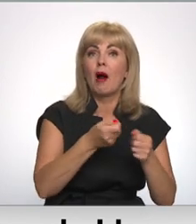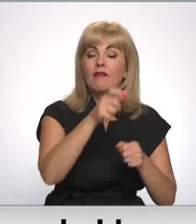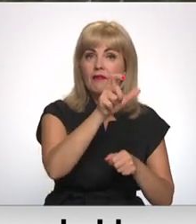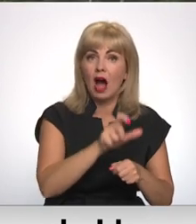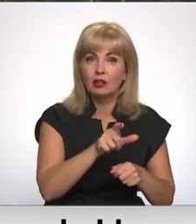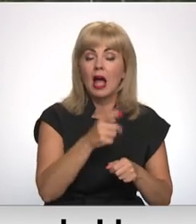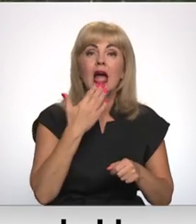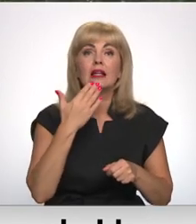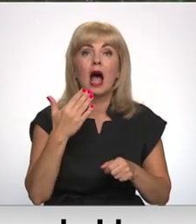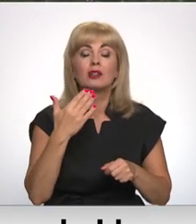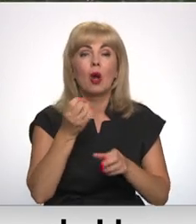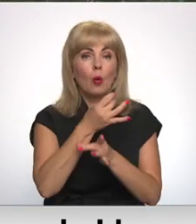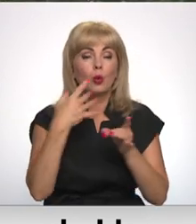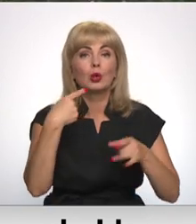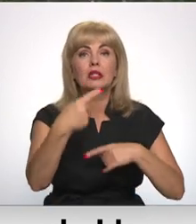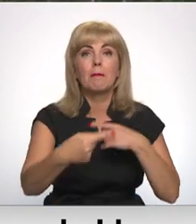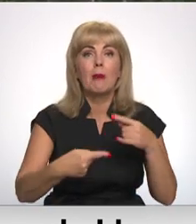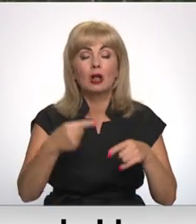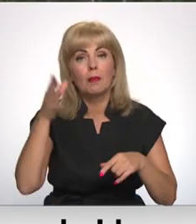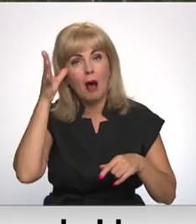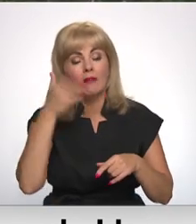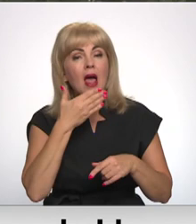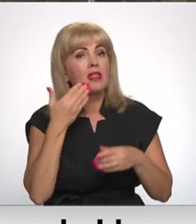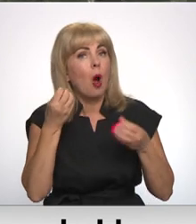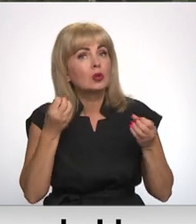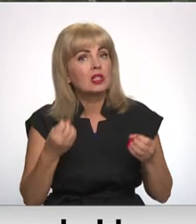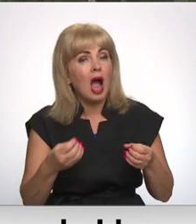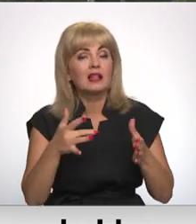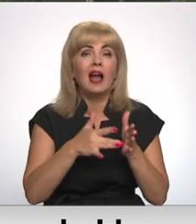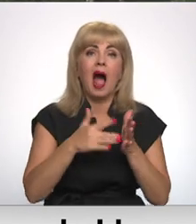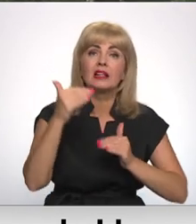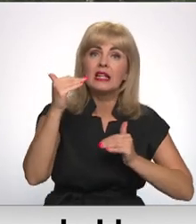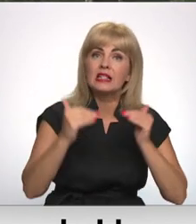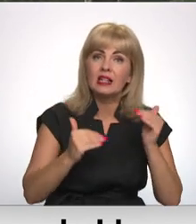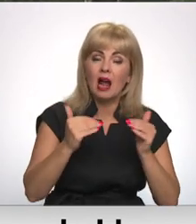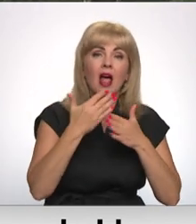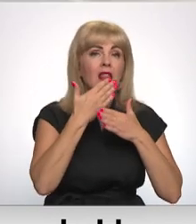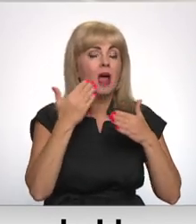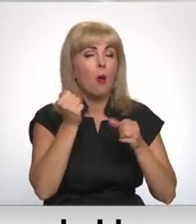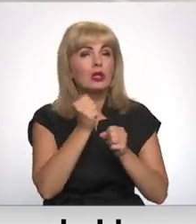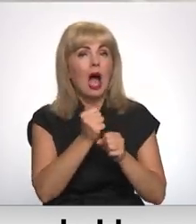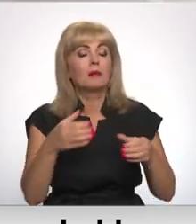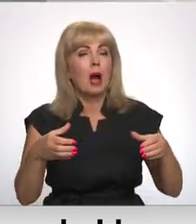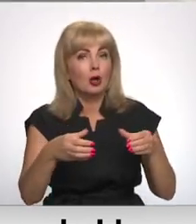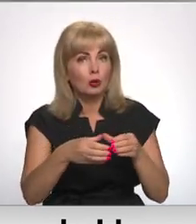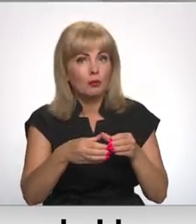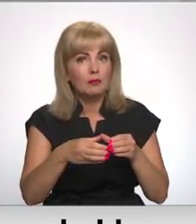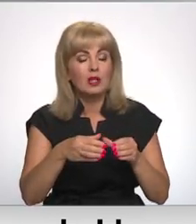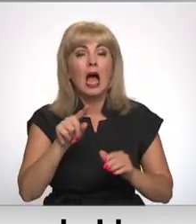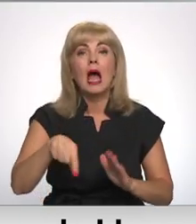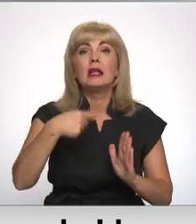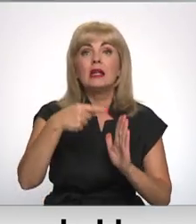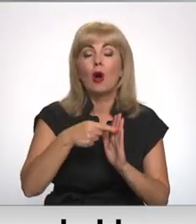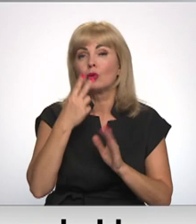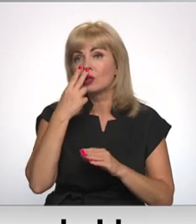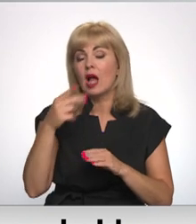Nacionālā kultūras mantojuma pārvalda. Tomēr īsts skaidrības par kritērijiem nav arī darba grupā. Jautājums, kā mēs skatāmies uz